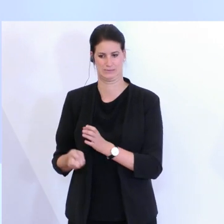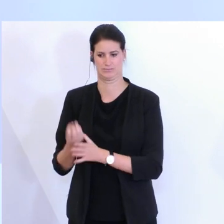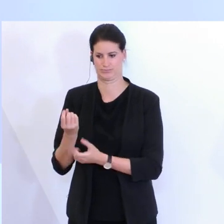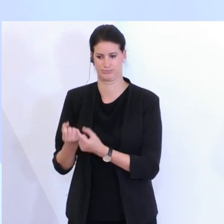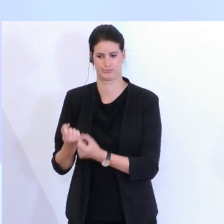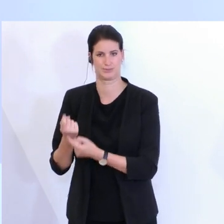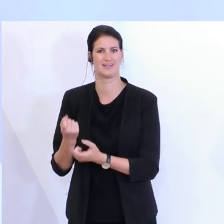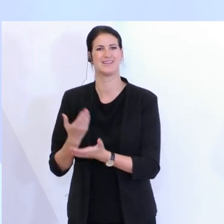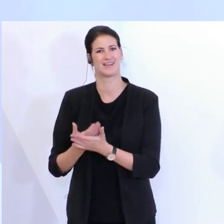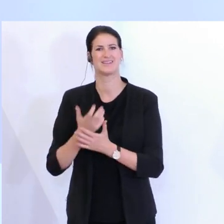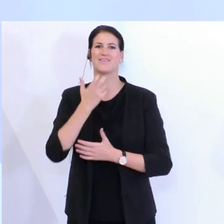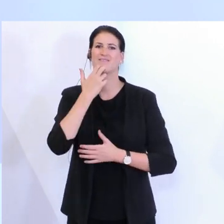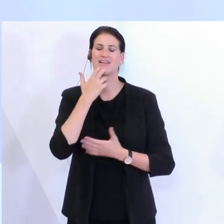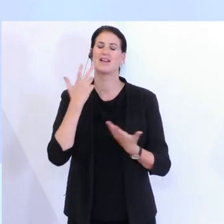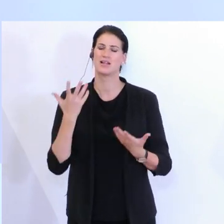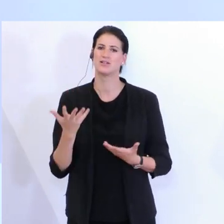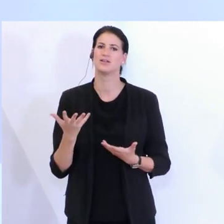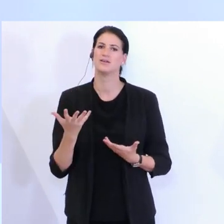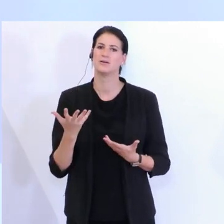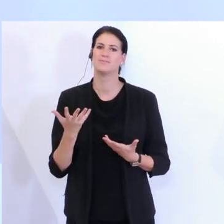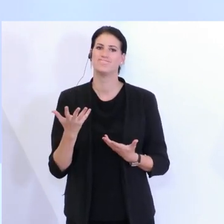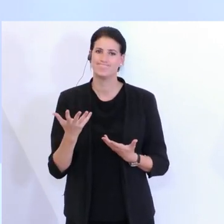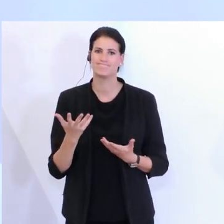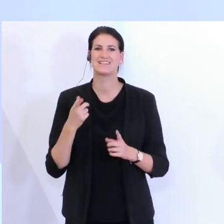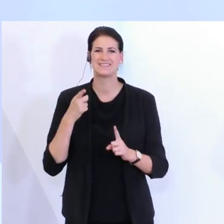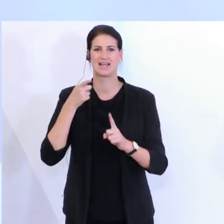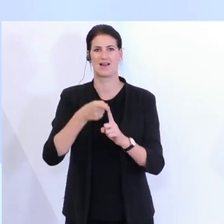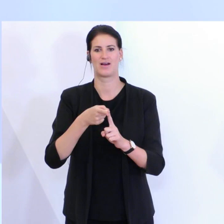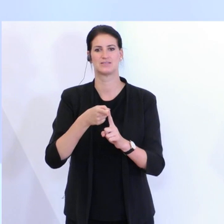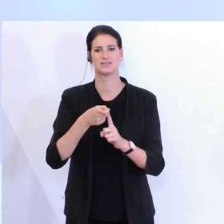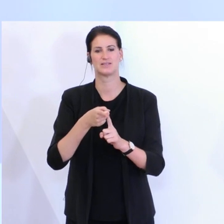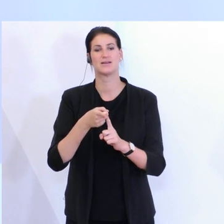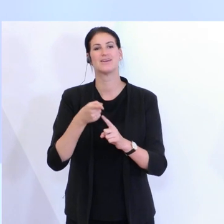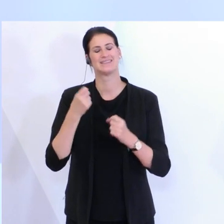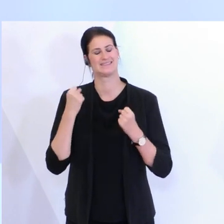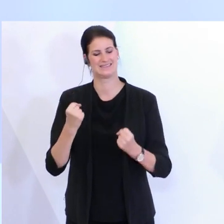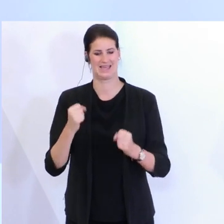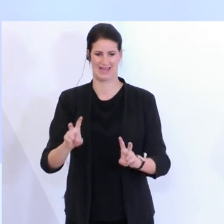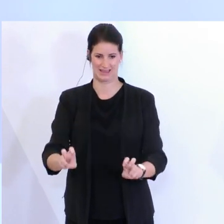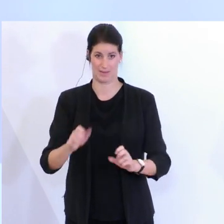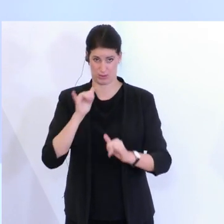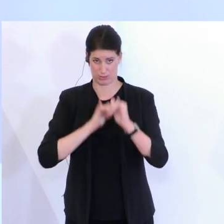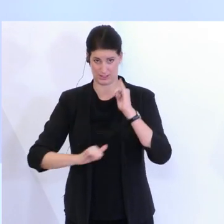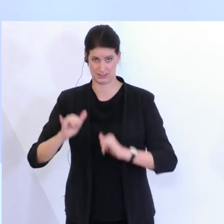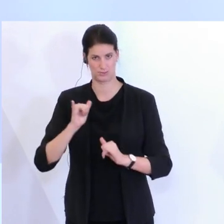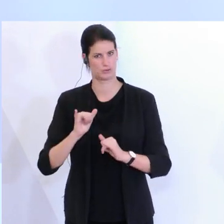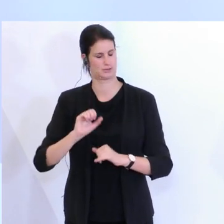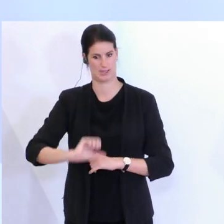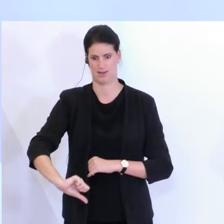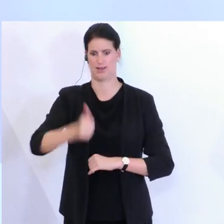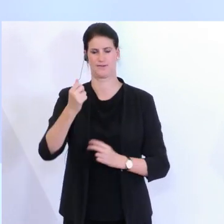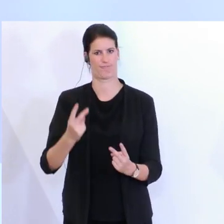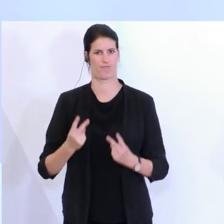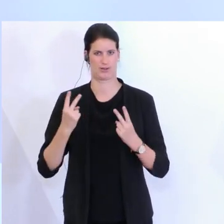Möglichkeit schaffen, dass neben der bewährten Gastlichkeit in Österreich vor allem auch das Thema Sicherheit im Tourismus ganz oben steht.